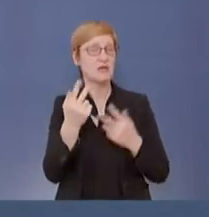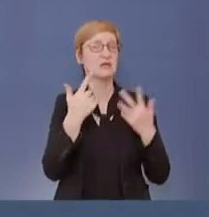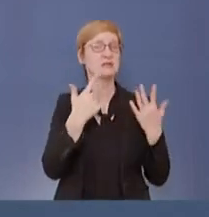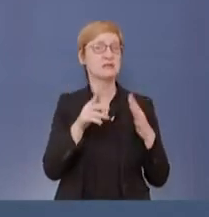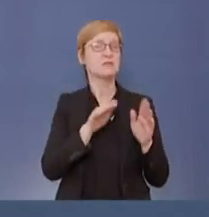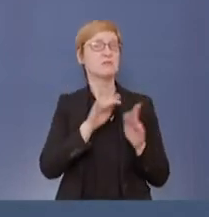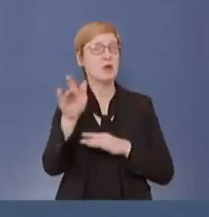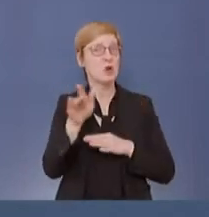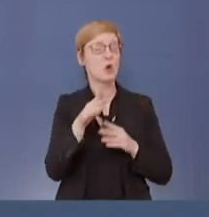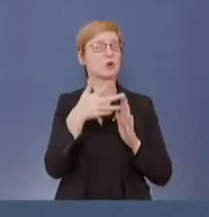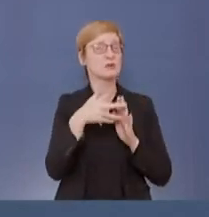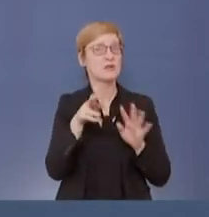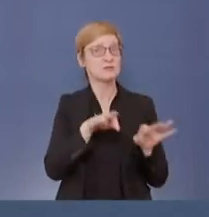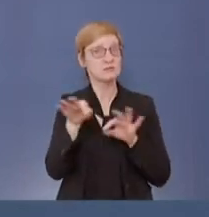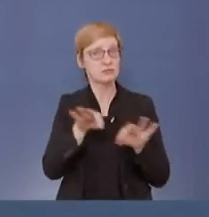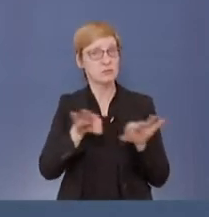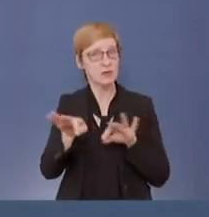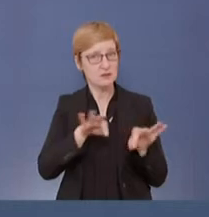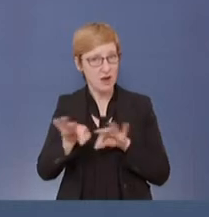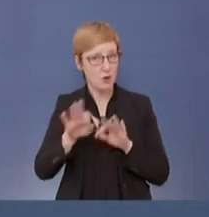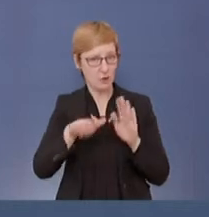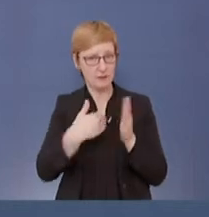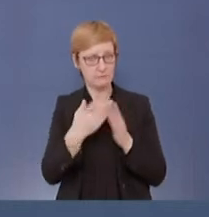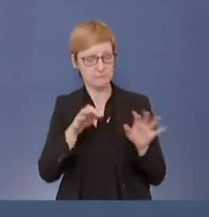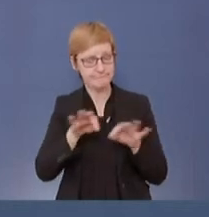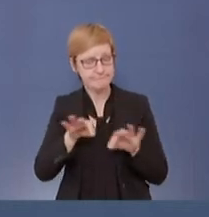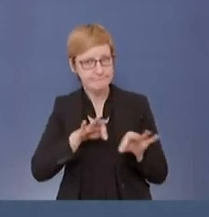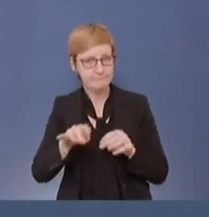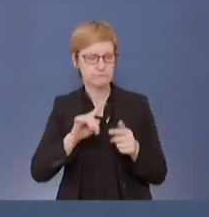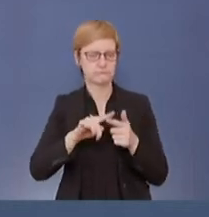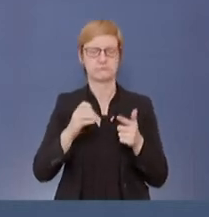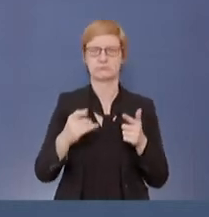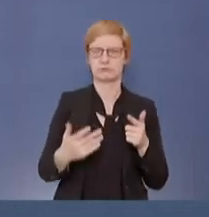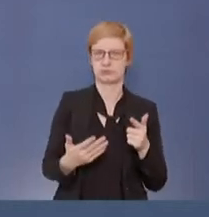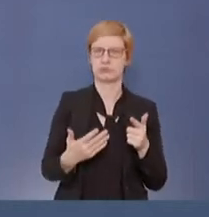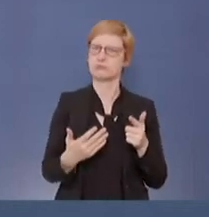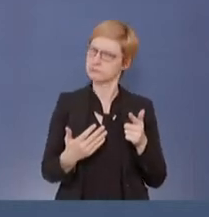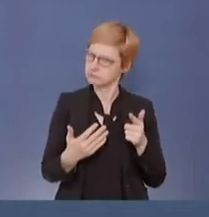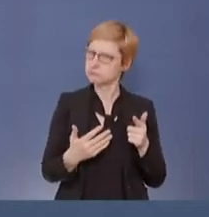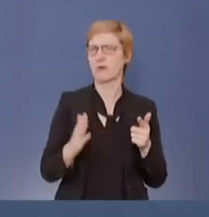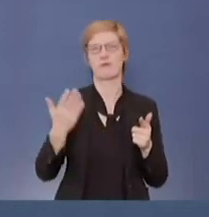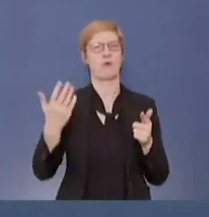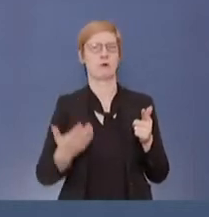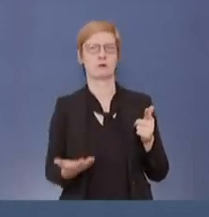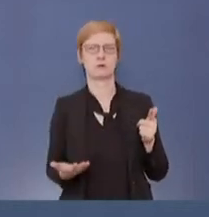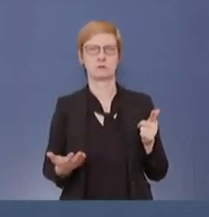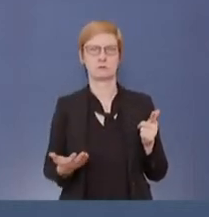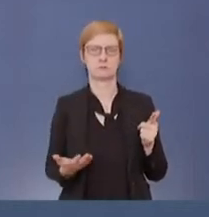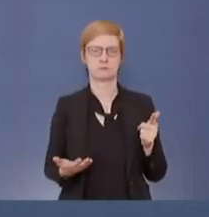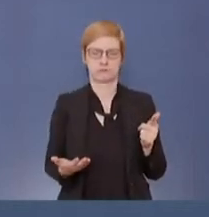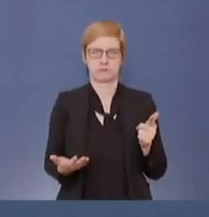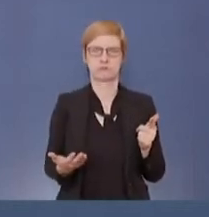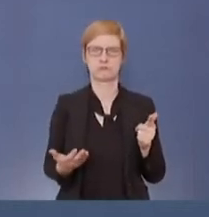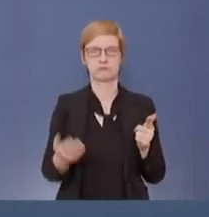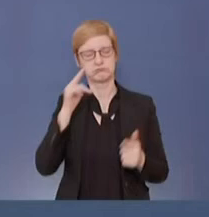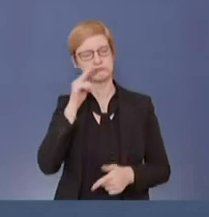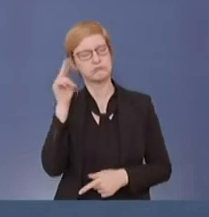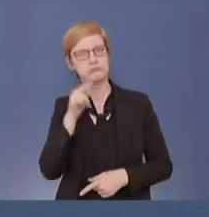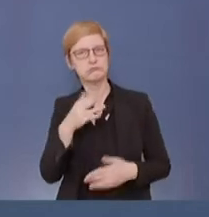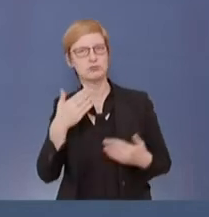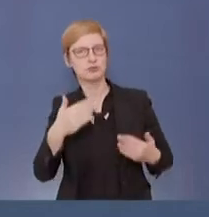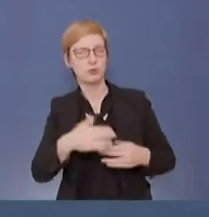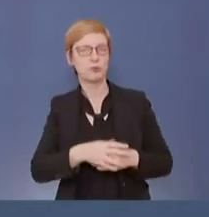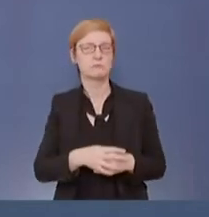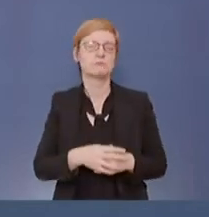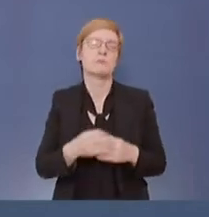Testresultate. Ich denke, das ist schon ein Erfolg dieser Corona-Warn-App, dass nicht